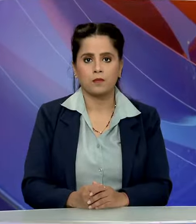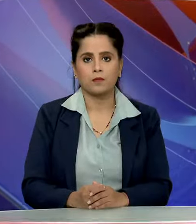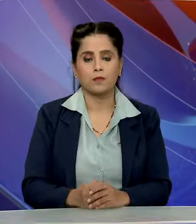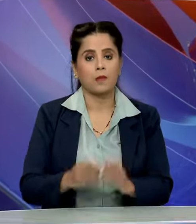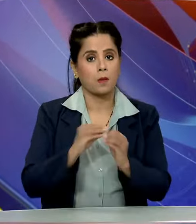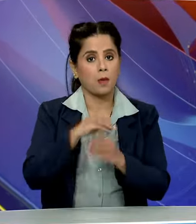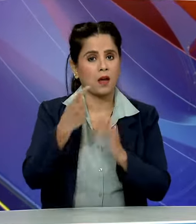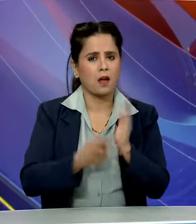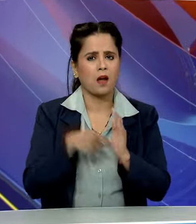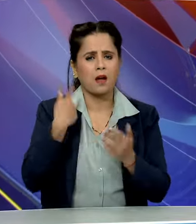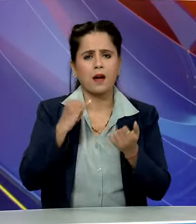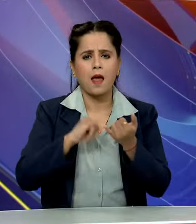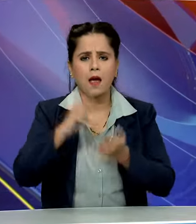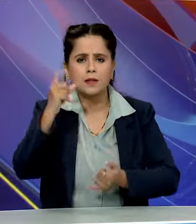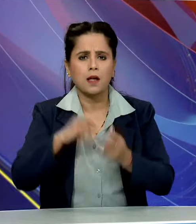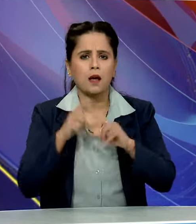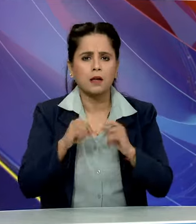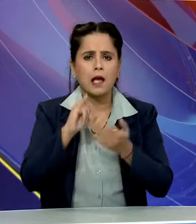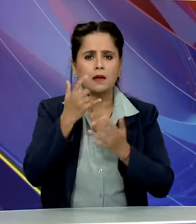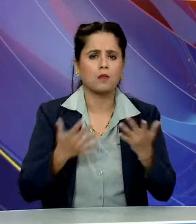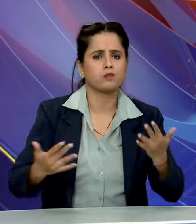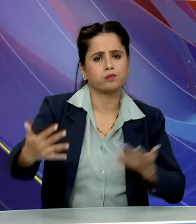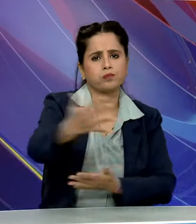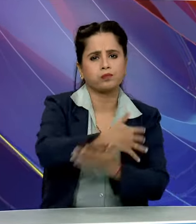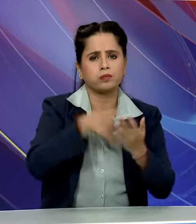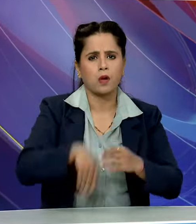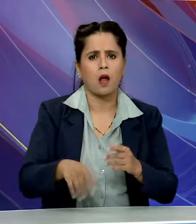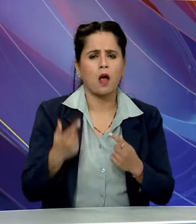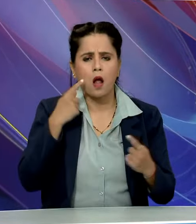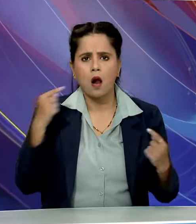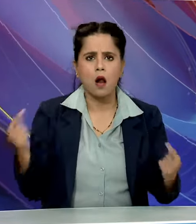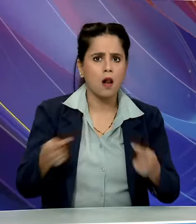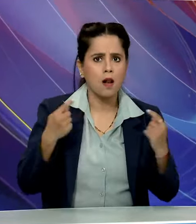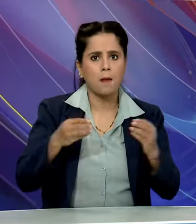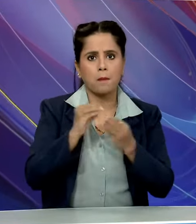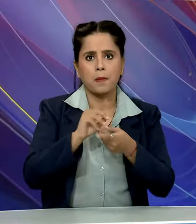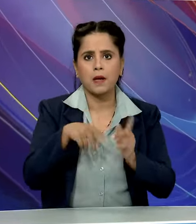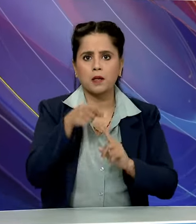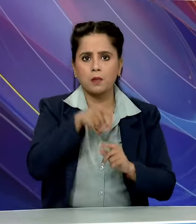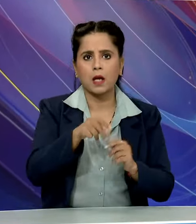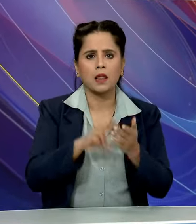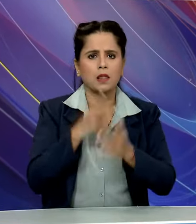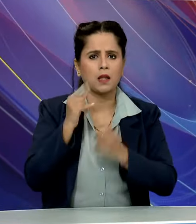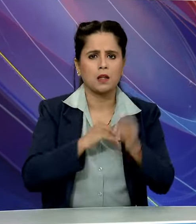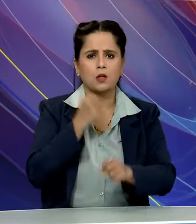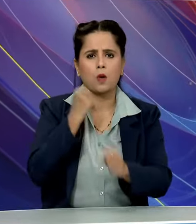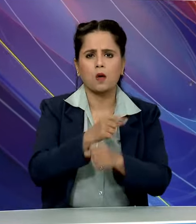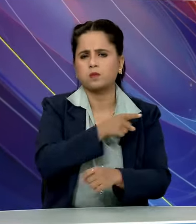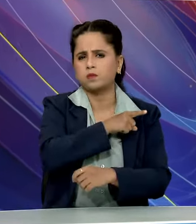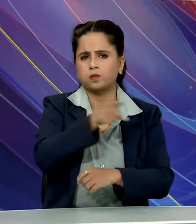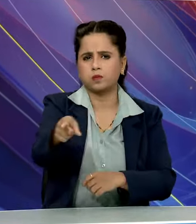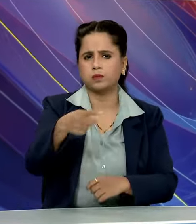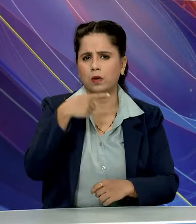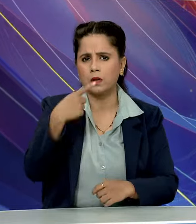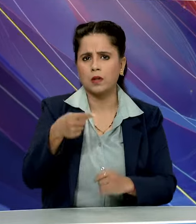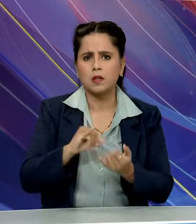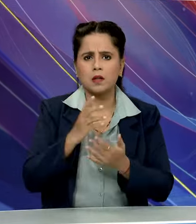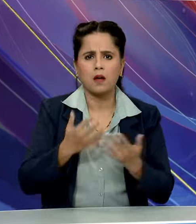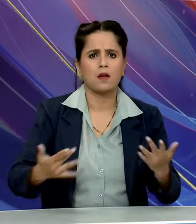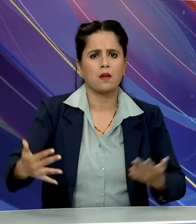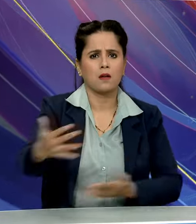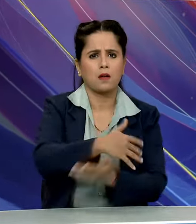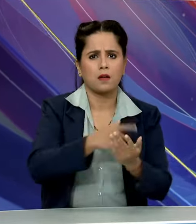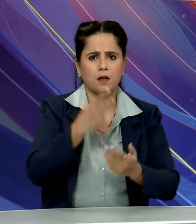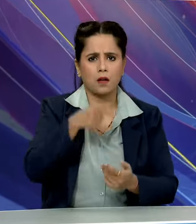बिहार में जातिगत सर्वे चारी होने पार सियासी घमासान तेज, बीजेपी ने साधार नितीश सरकार पर निशाना सर्वे को